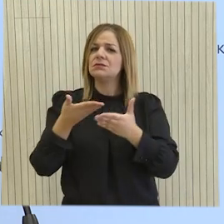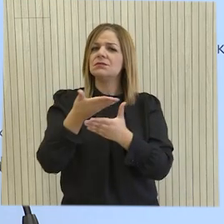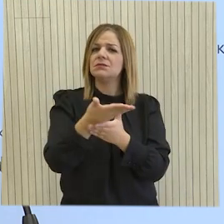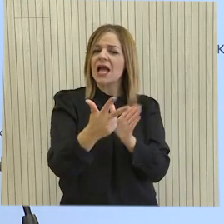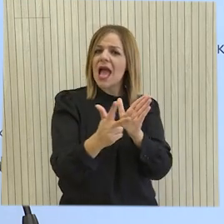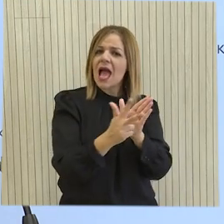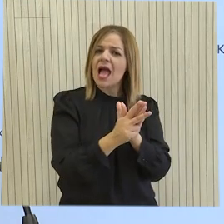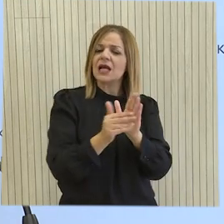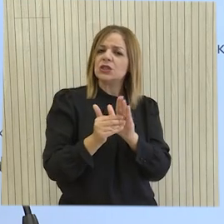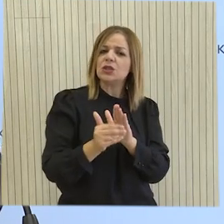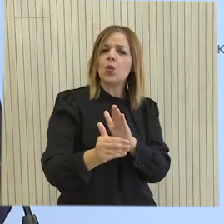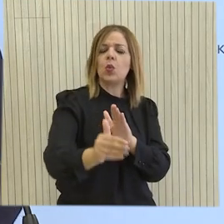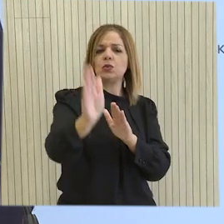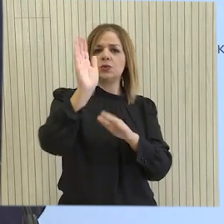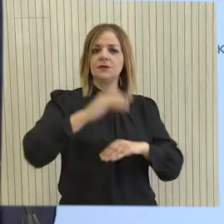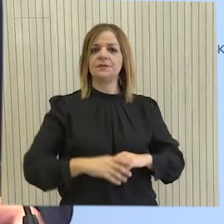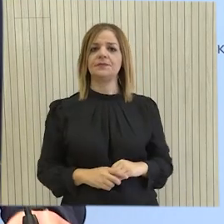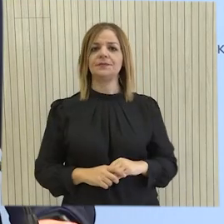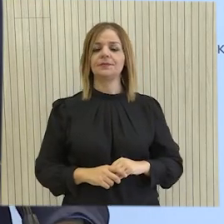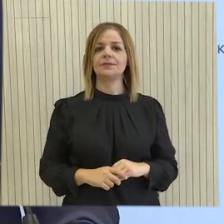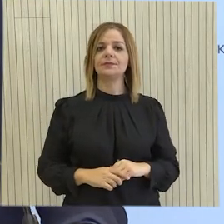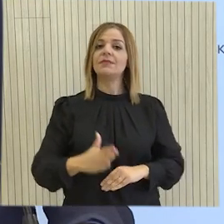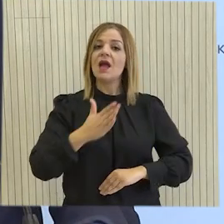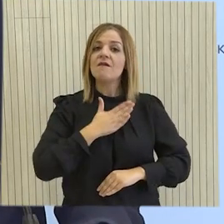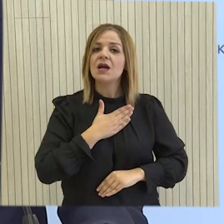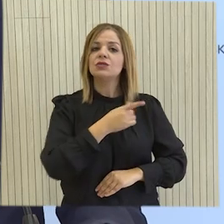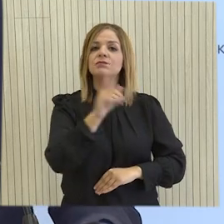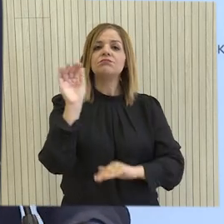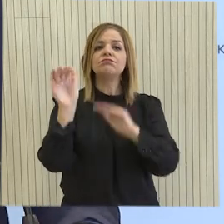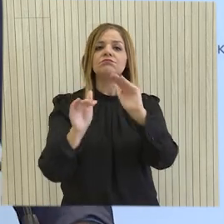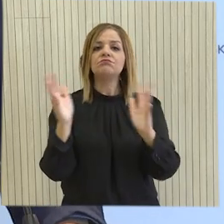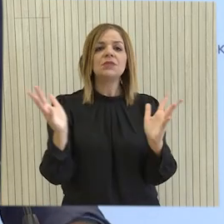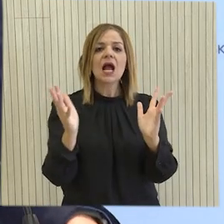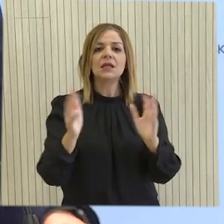την έγκριση του νέου σχεδίου χορηγιών. Ευχαριστώ, αν υπάρχουν ερωτήσεις.